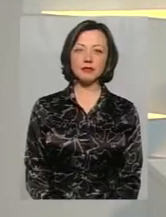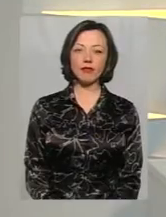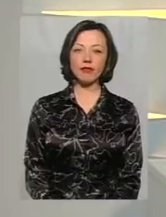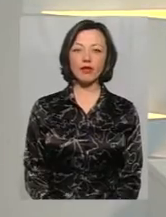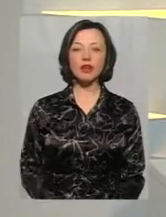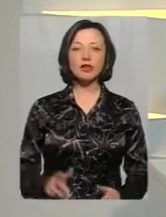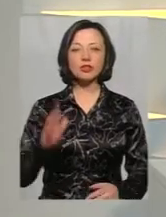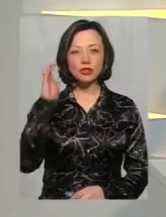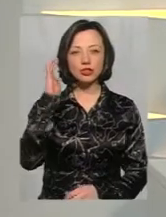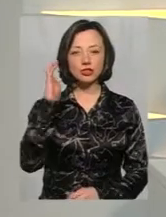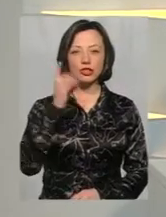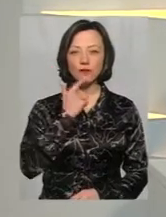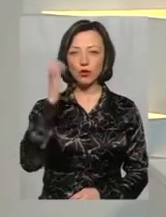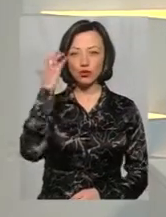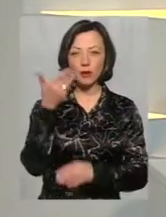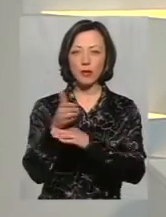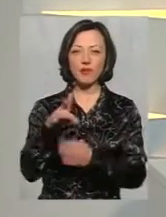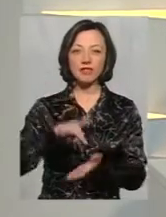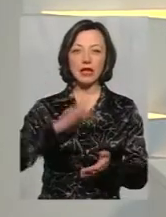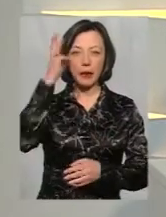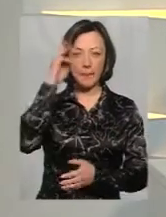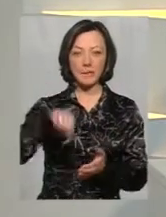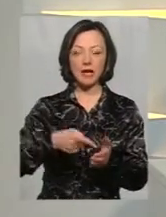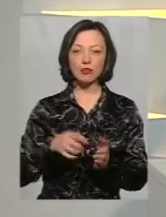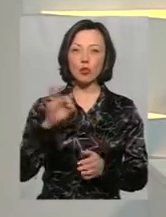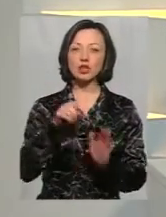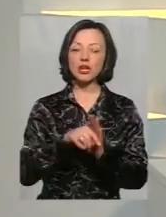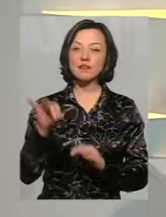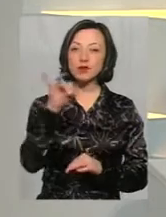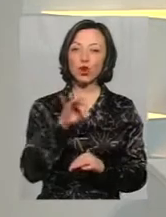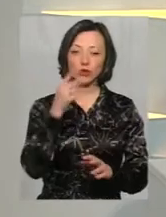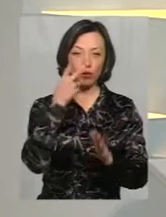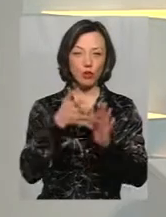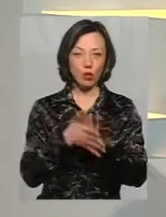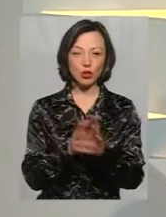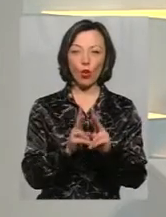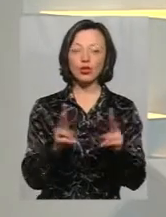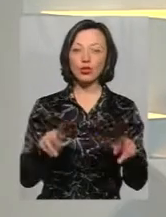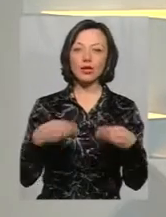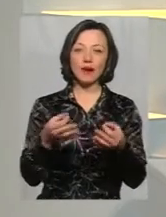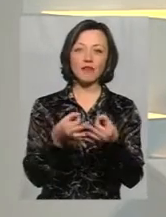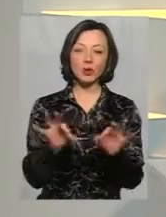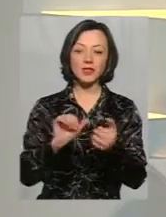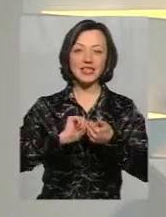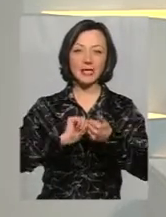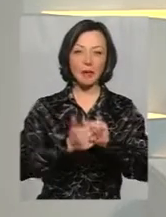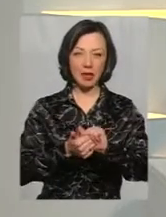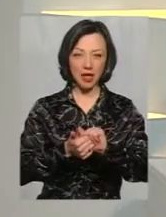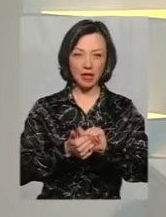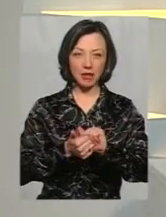Червоно-чорні прапори у центрі Хмельницького. Про їх значення в історичному розрізі. І хто дав дозвіл замінити